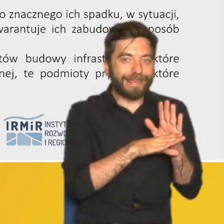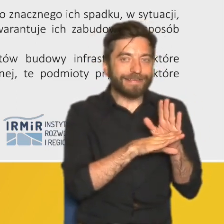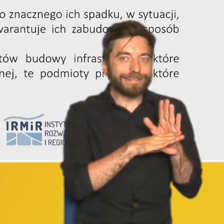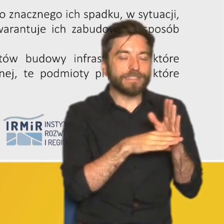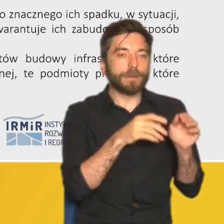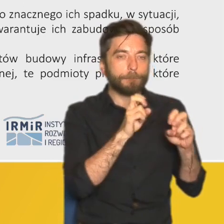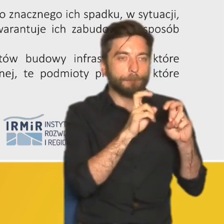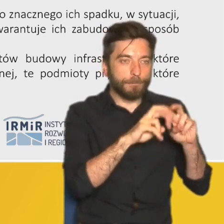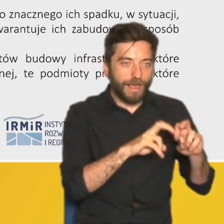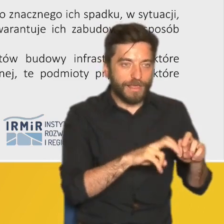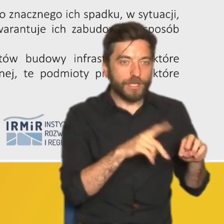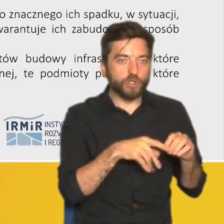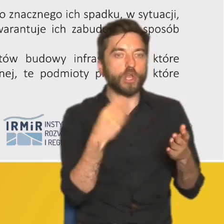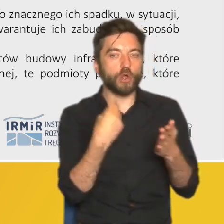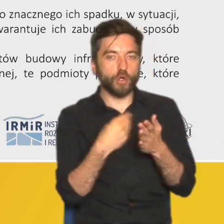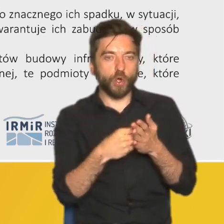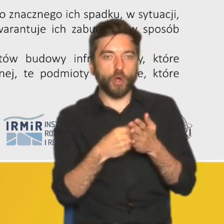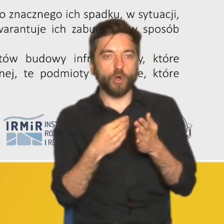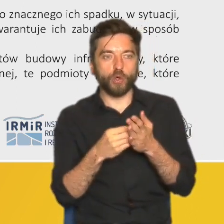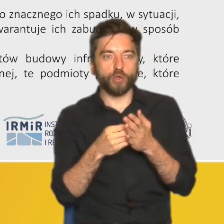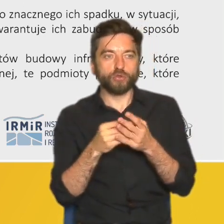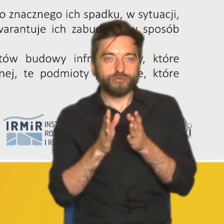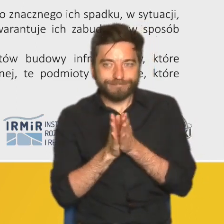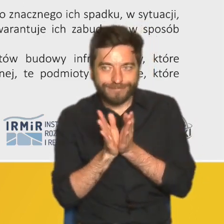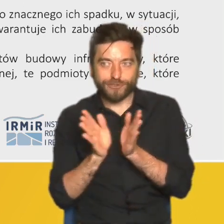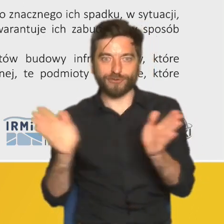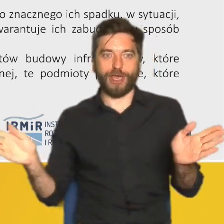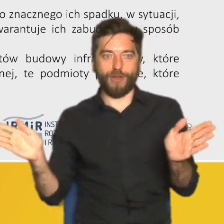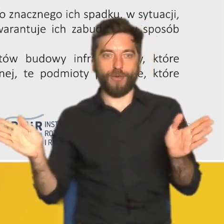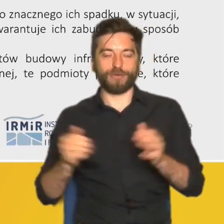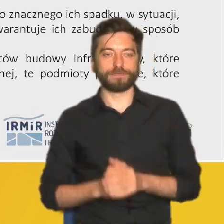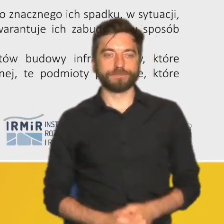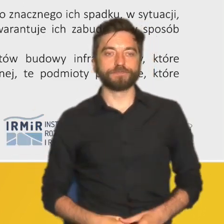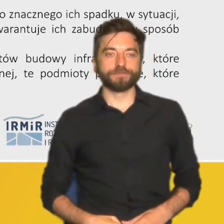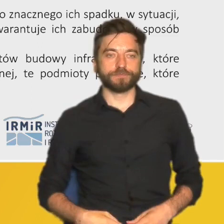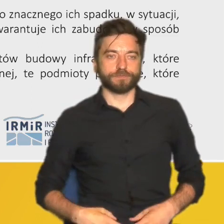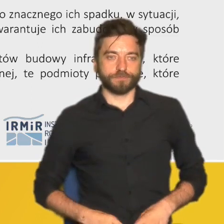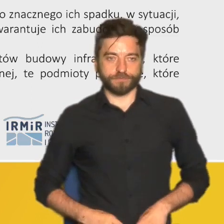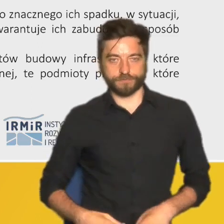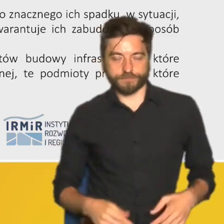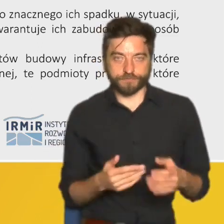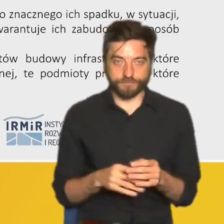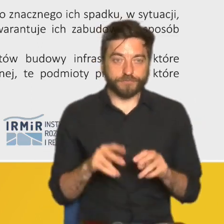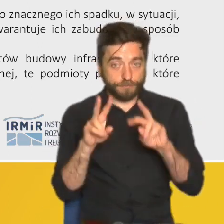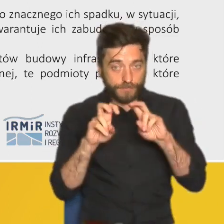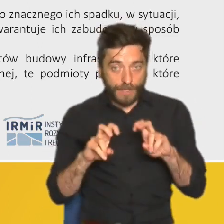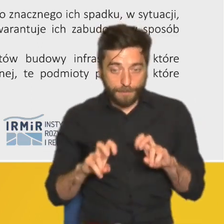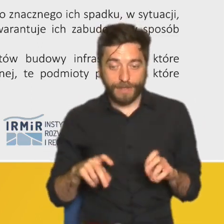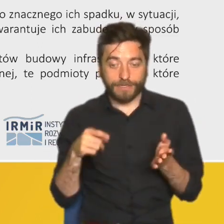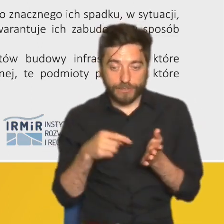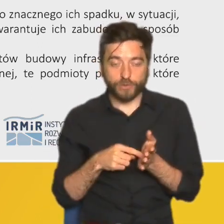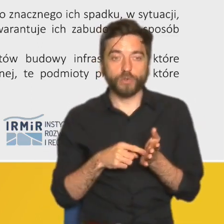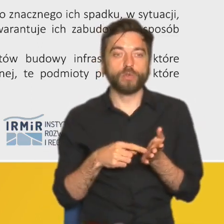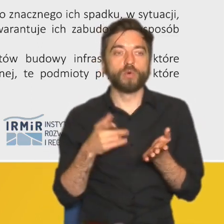przedstawić te koszty na wariantach bardziej szerszych natomiast badania które przeprowadziliśmy w ramach Głos po